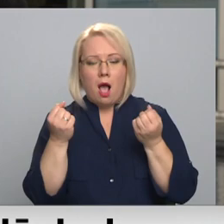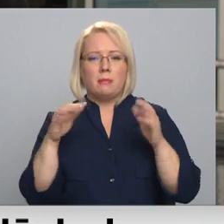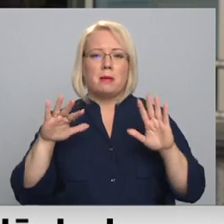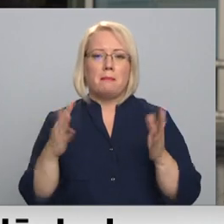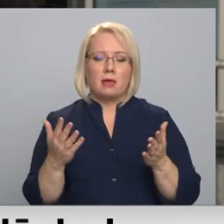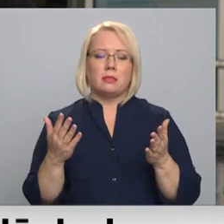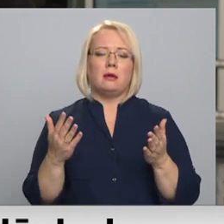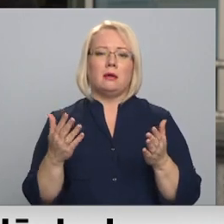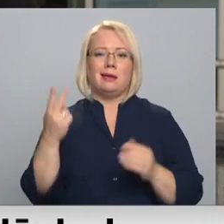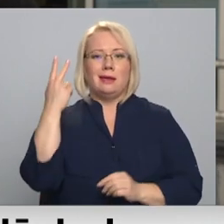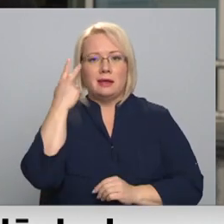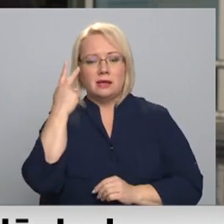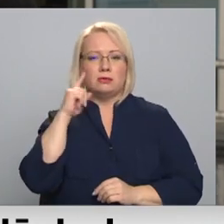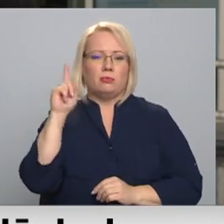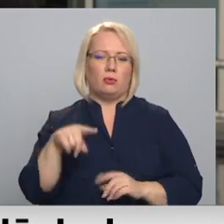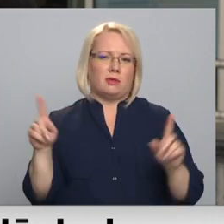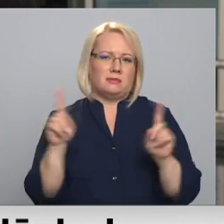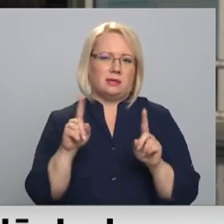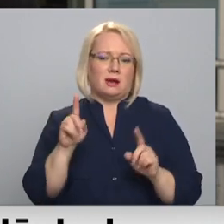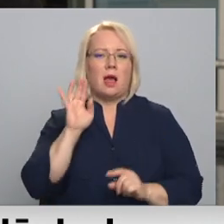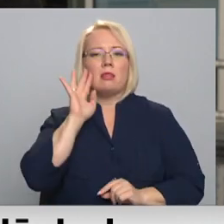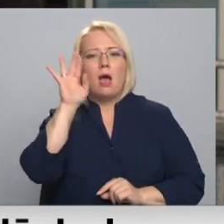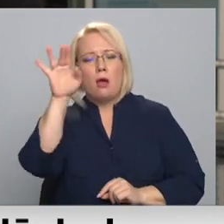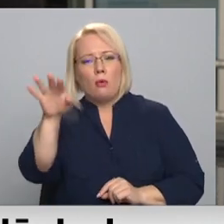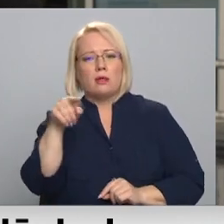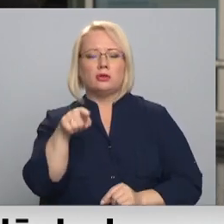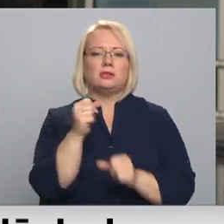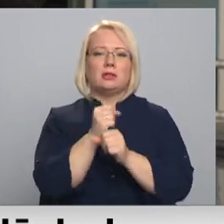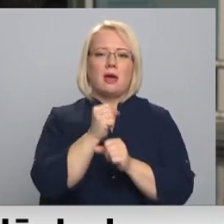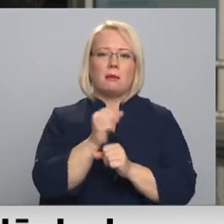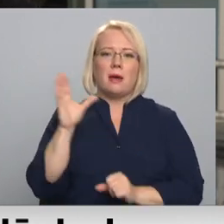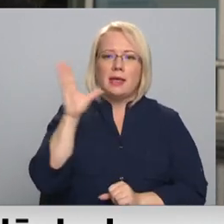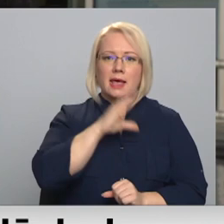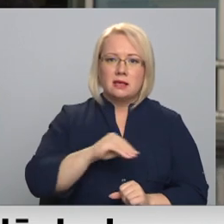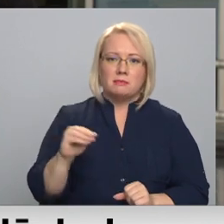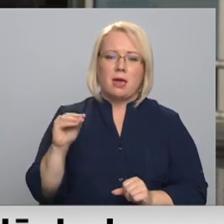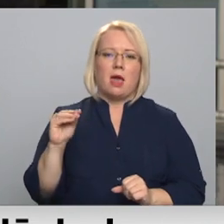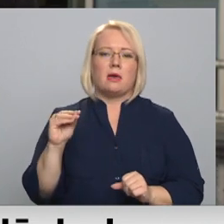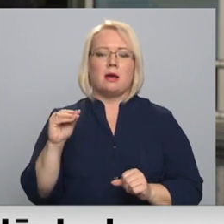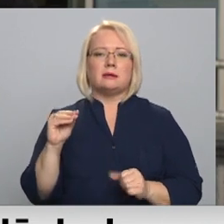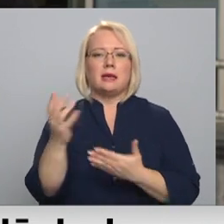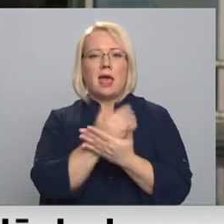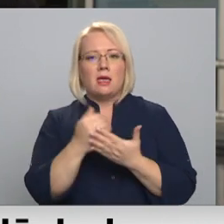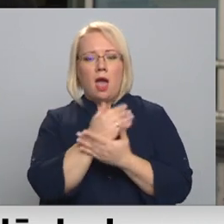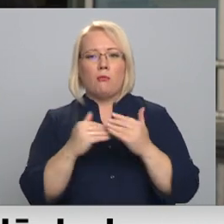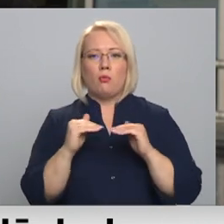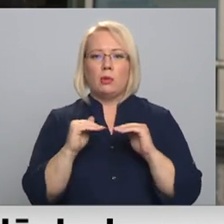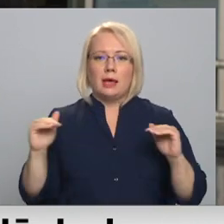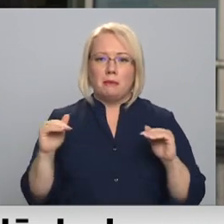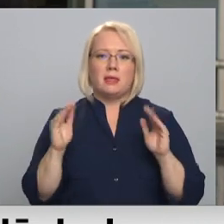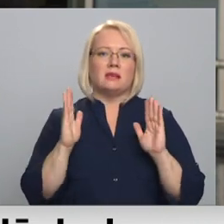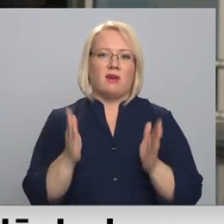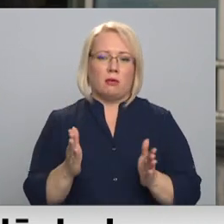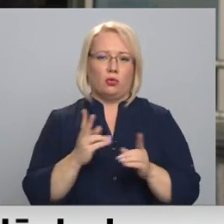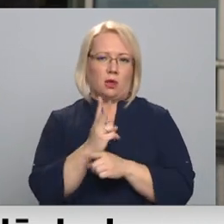risks, protams, ir, ka nākotnes šīs darba iespējas, šīs ieņēmumu līmenis varētu būt